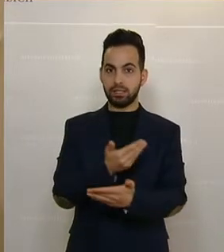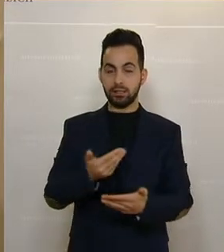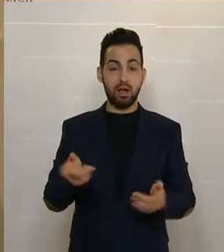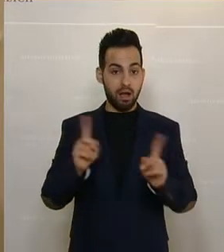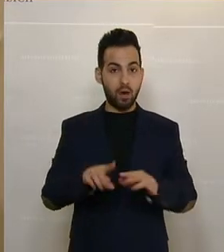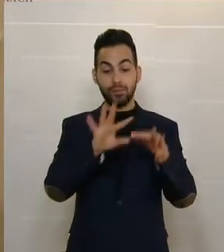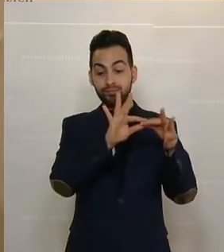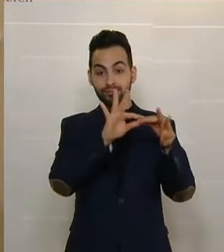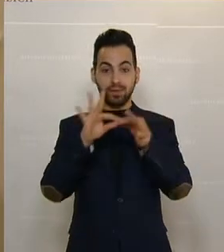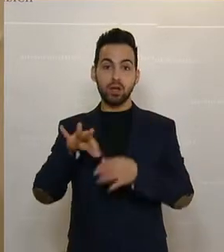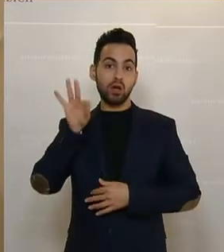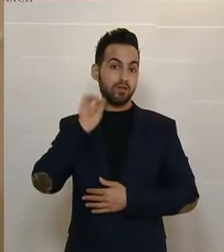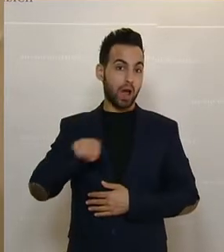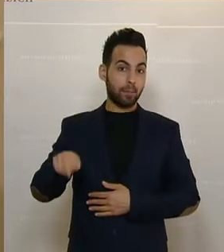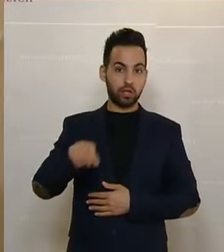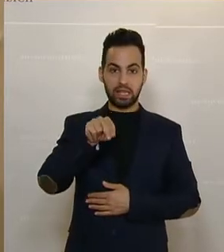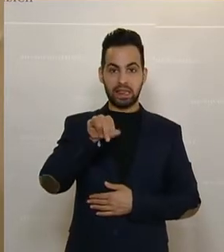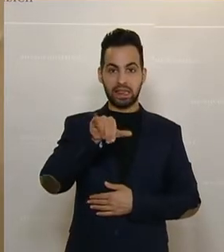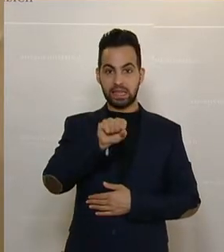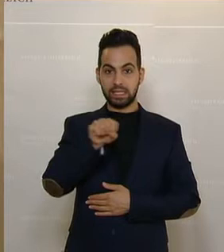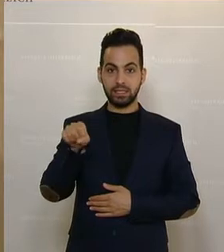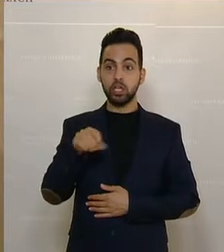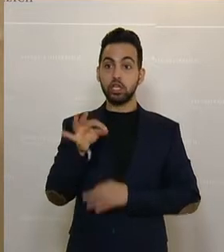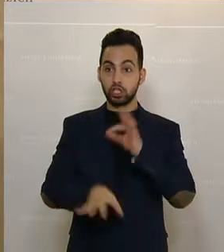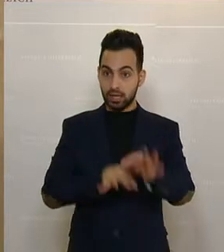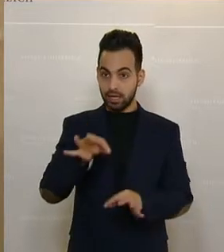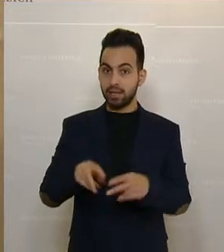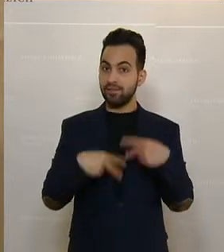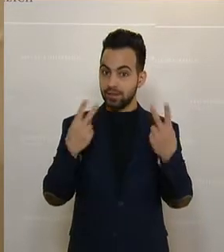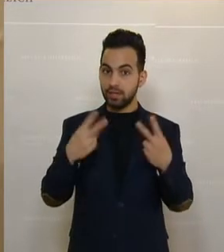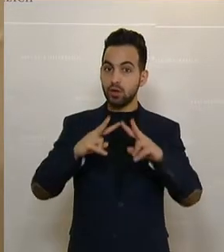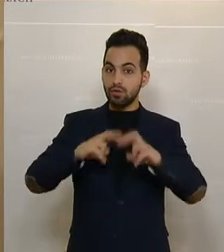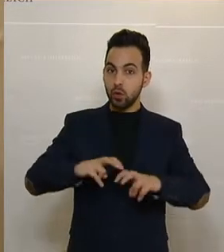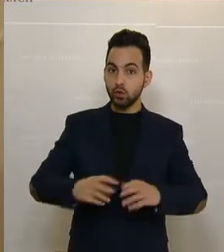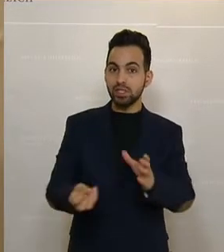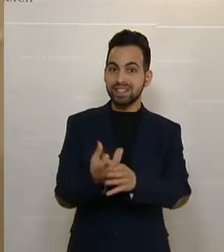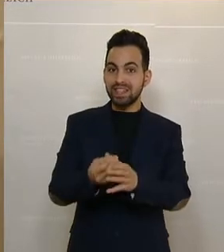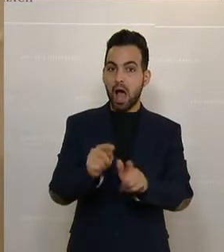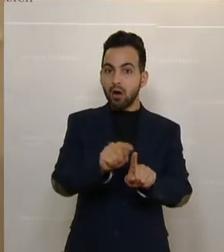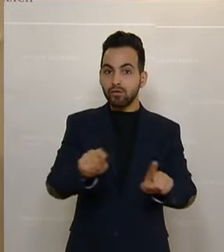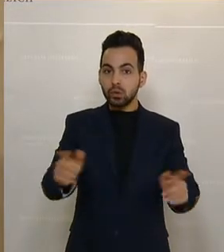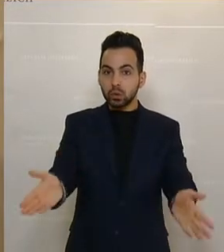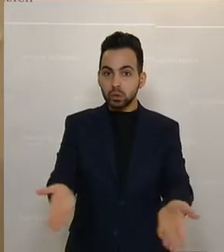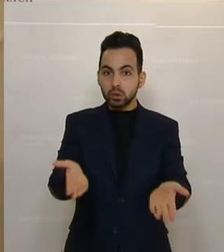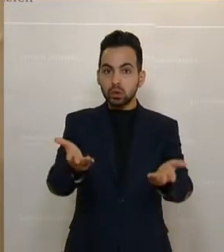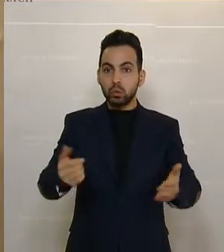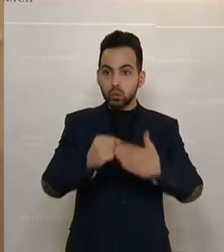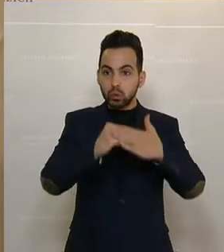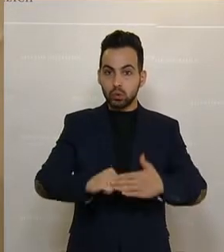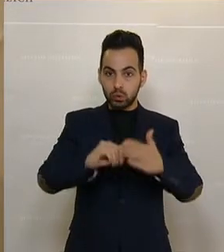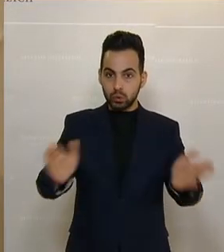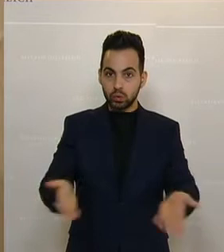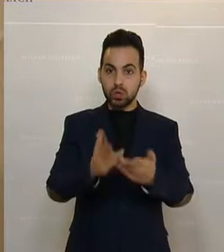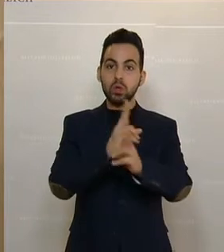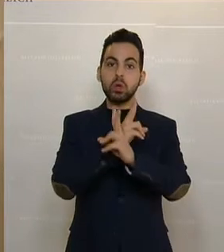und da bin ich wieder bei der Frau Abgeordneten Nies, die Strategie ist wichtig, auch den Forschungsnachwuchs entsprechend zu unterstützen und